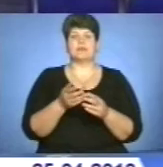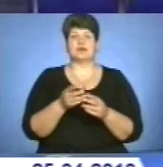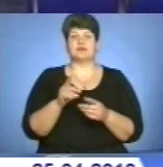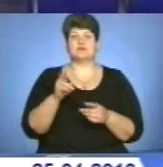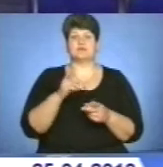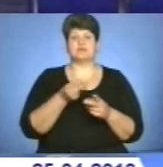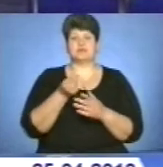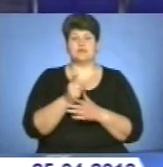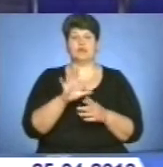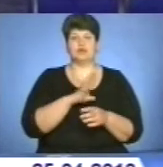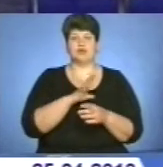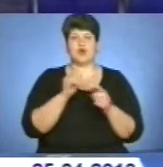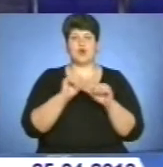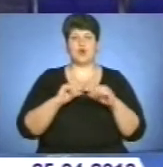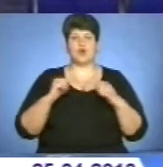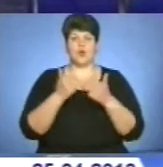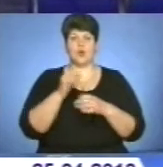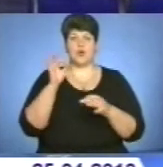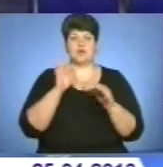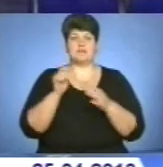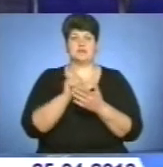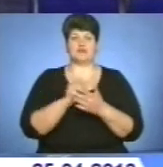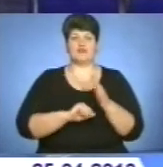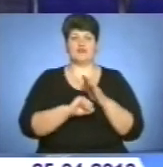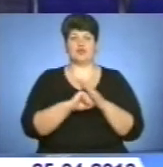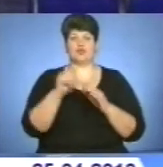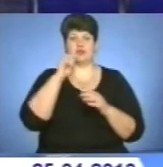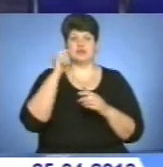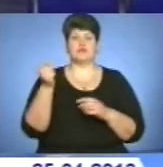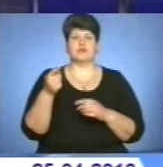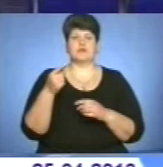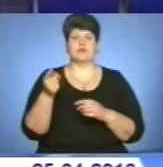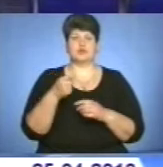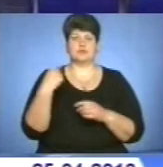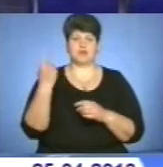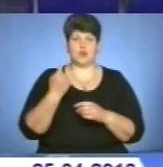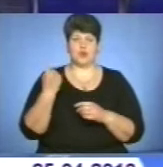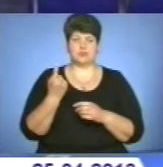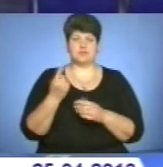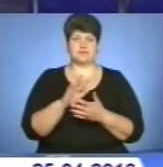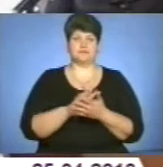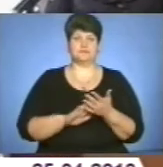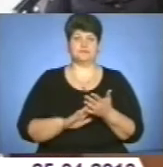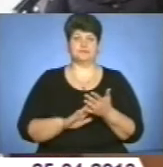колеги і головного управління Пенсійного фонду України в області. Детальніше у сюжеті Тетяни Гамрецької.